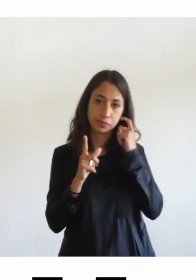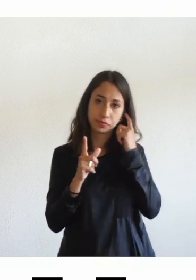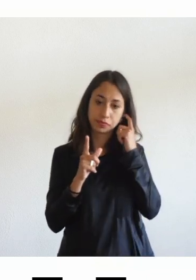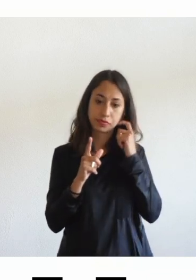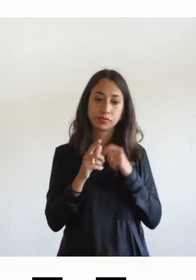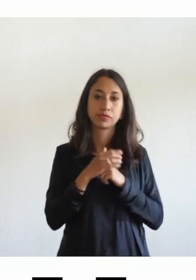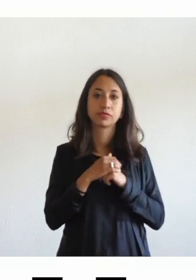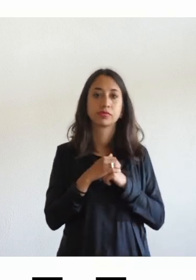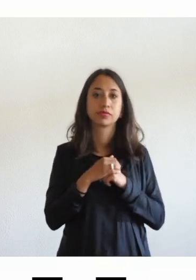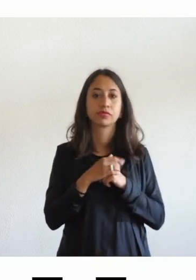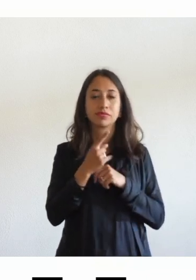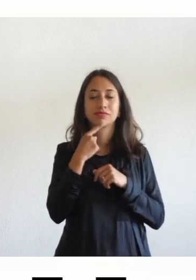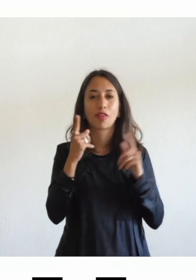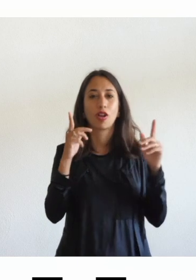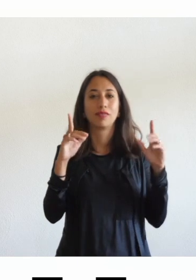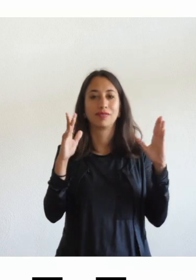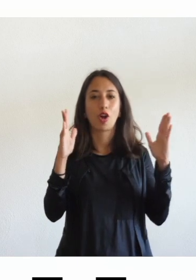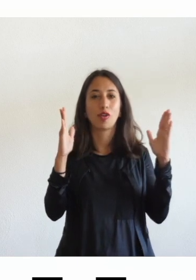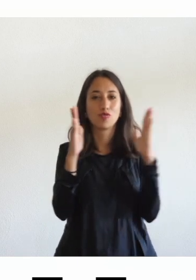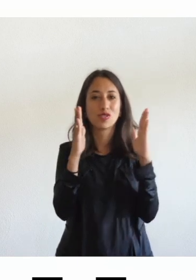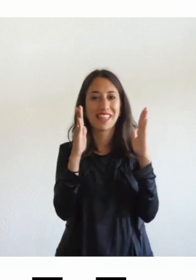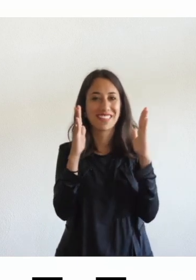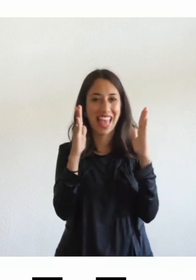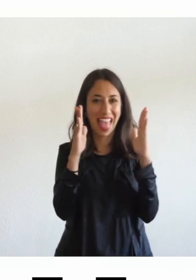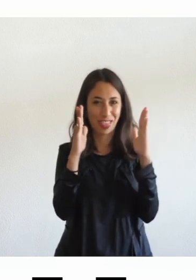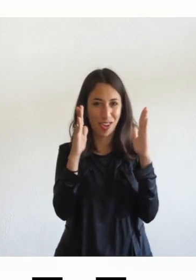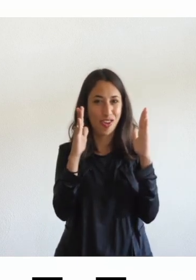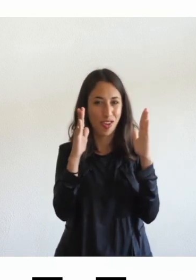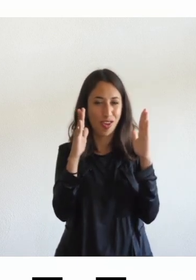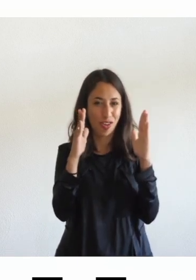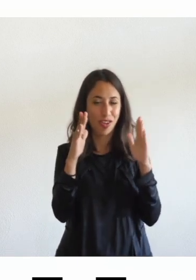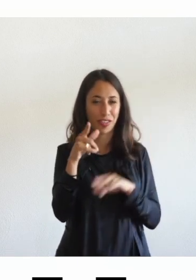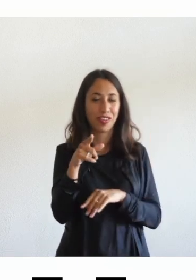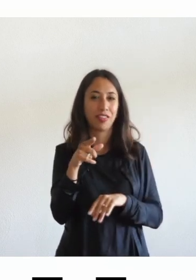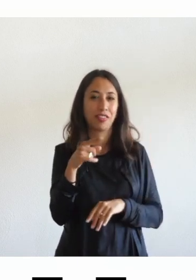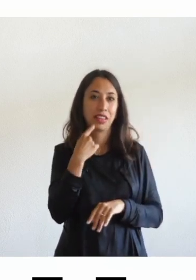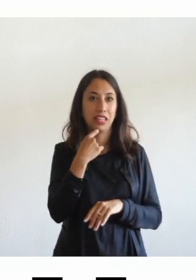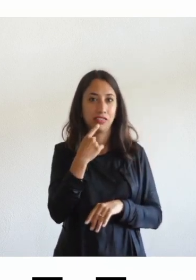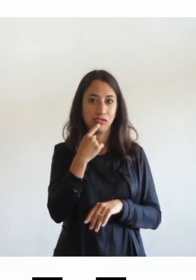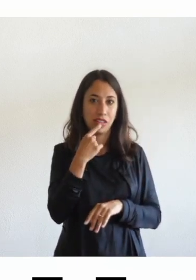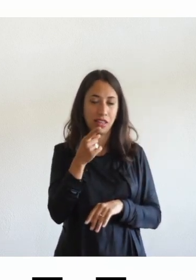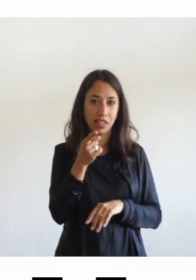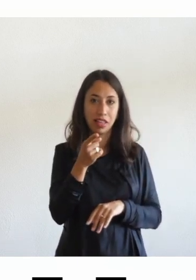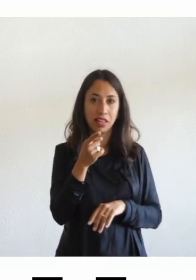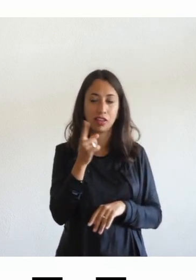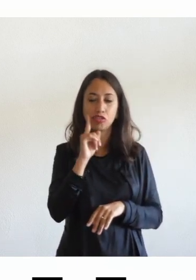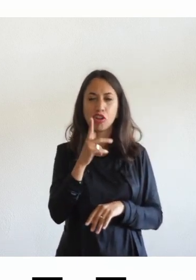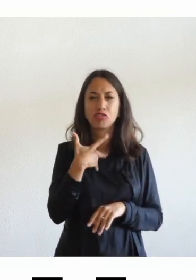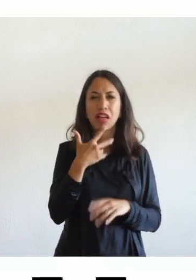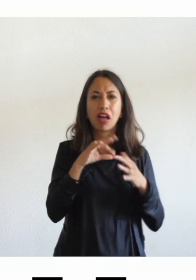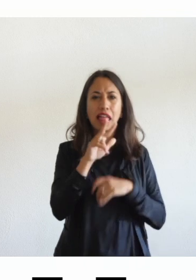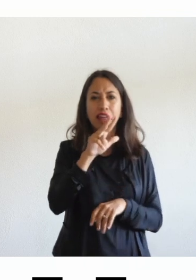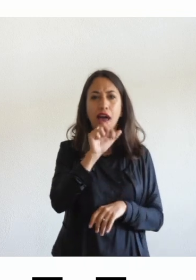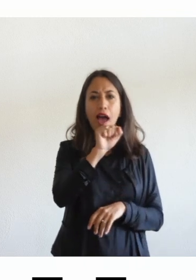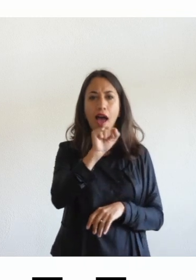del giustificato dell'esempio che è fatto sul giustificato che è una AAA cioè quindi insomma per chi non lo sapesse una AAA vuol dire